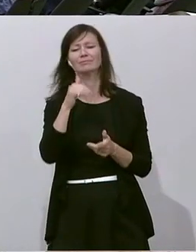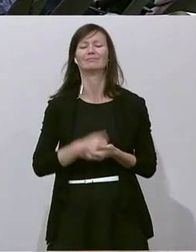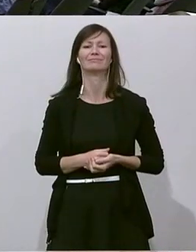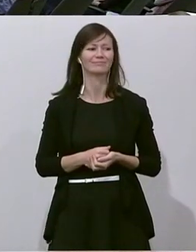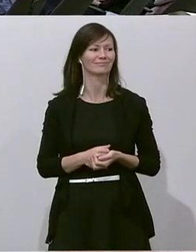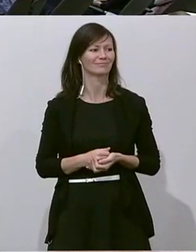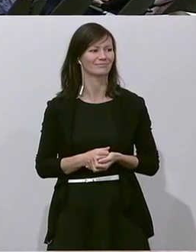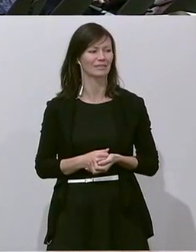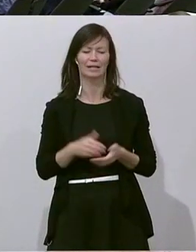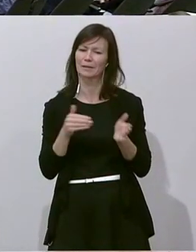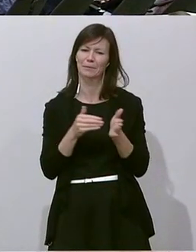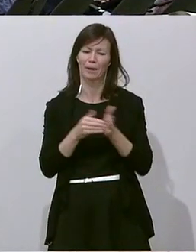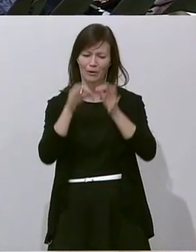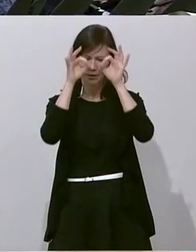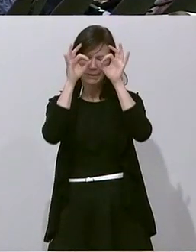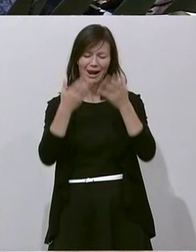Brauche ich doch die Brille?